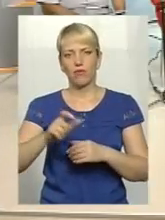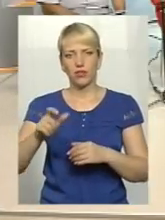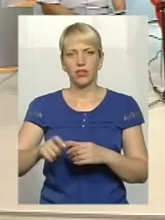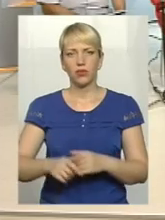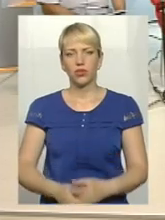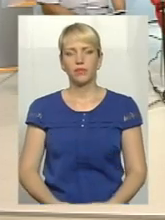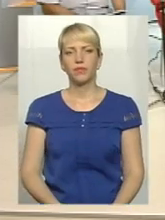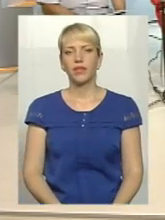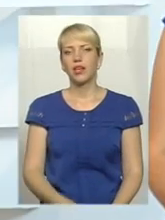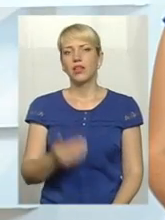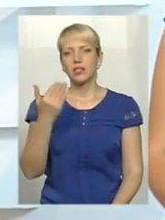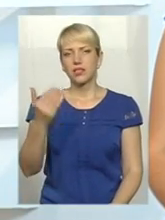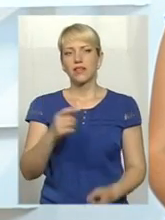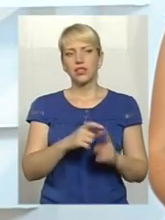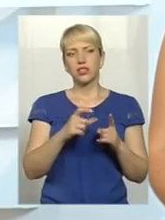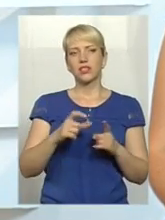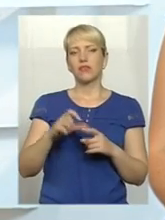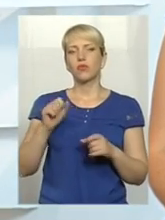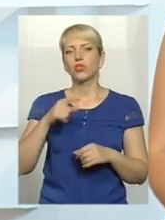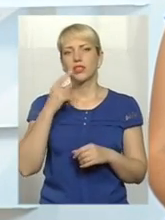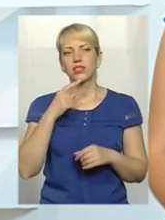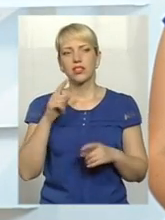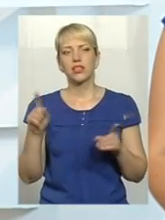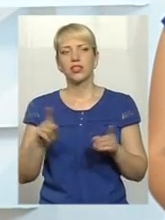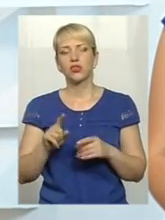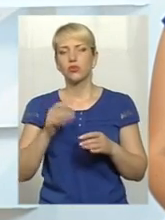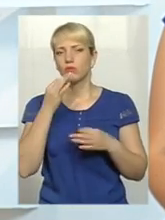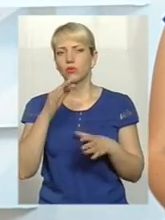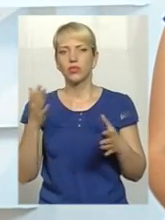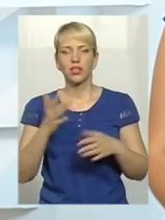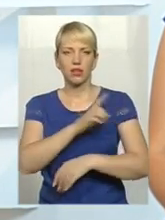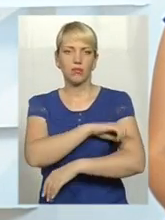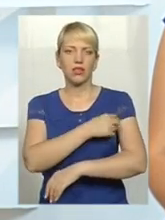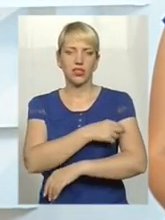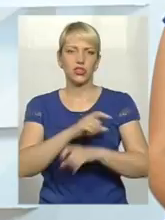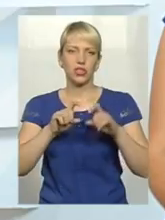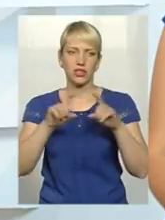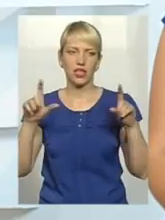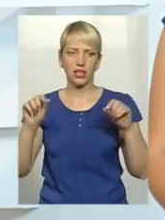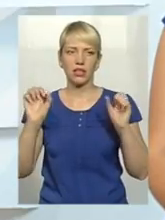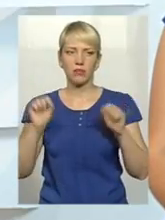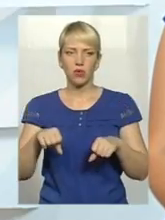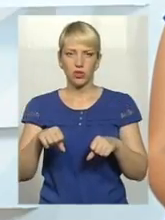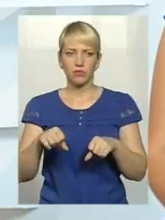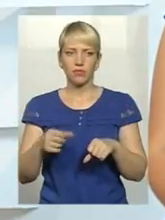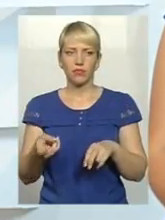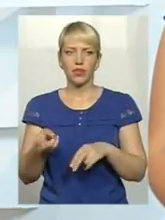Тобто, з ваших слів, я можу зробити такий висновок, що будь-який медичний заклад може прийти в